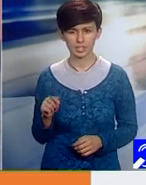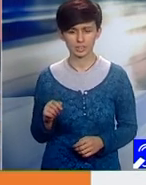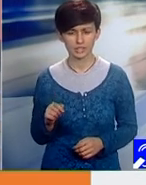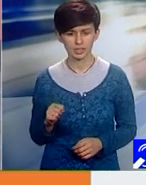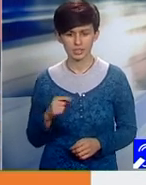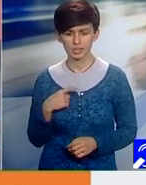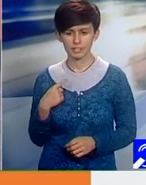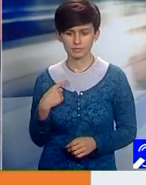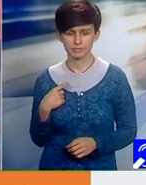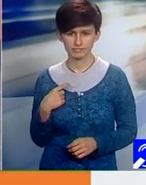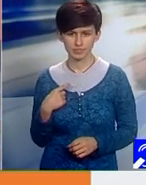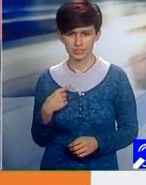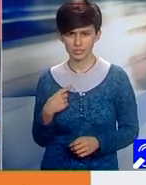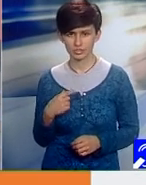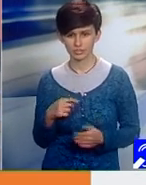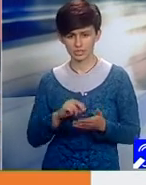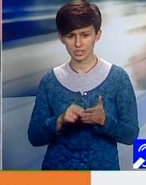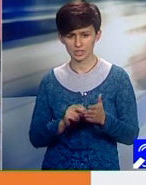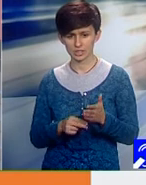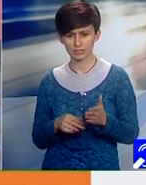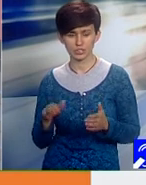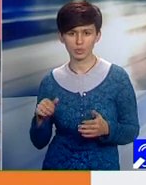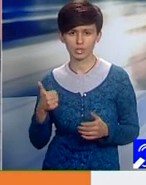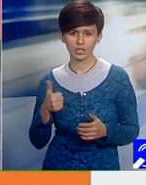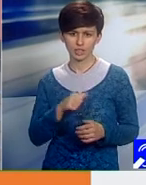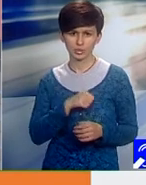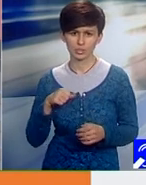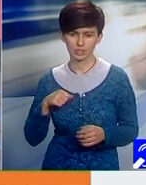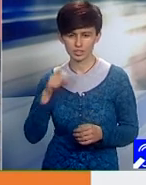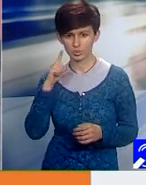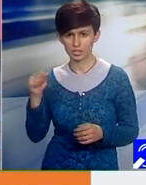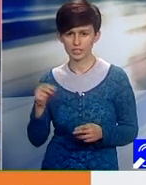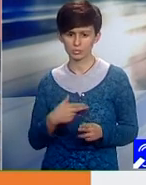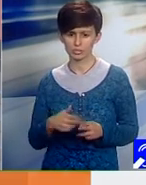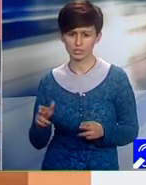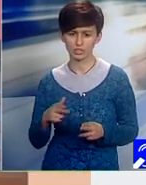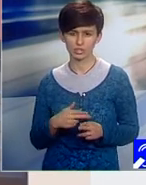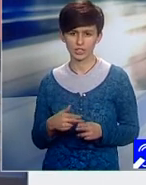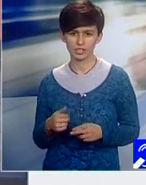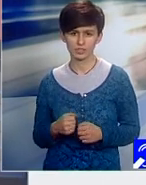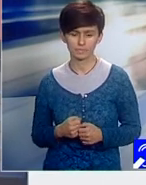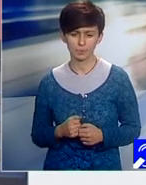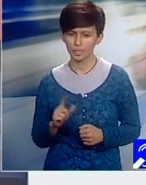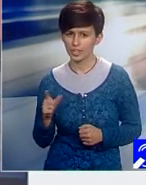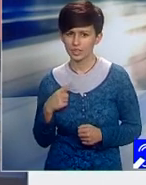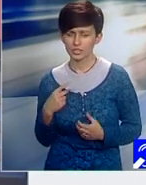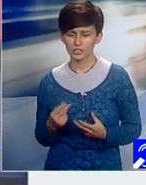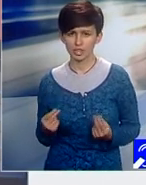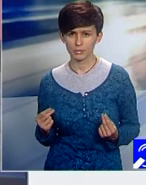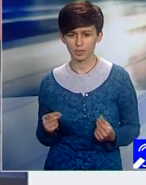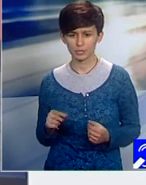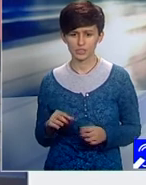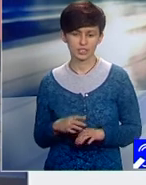care sunt prinse în chestionare au un singur răspuns corect, nu sunt mai multe variante și întreaga